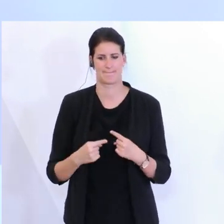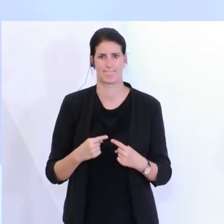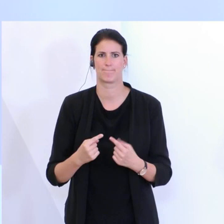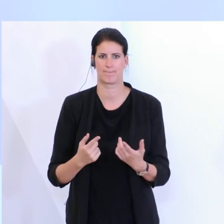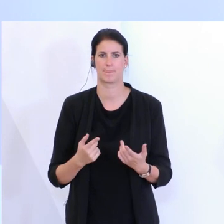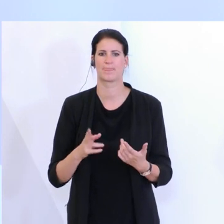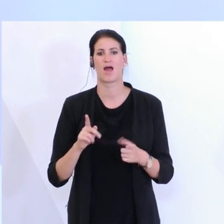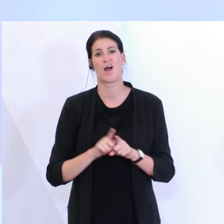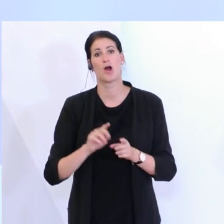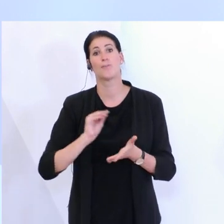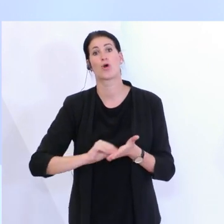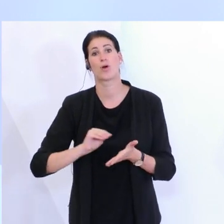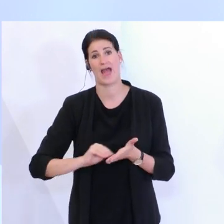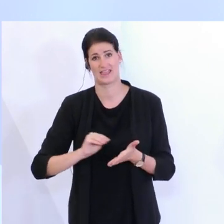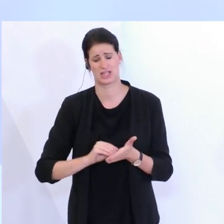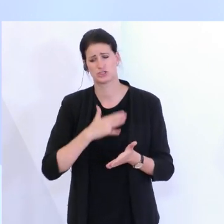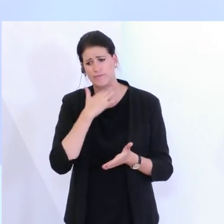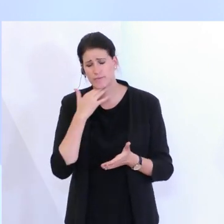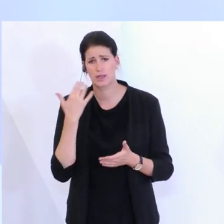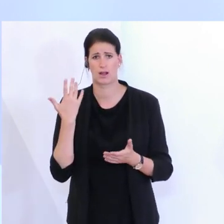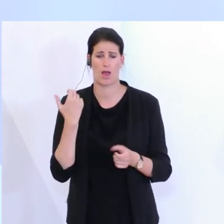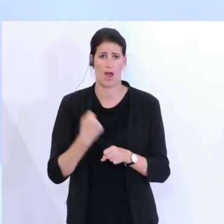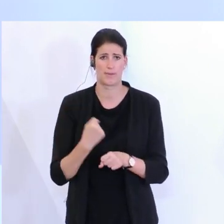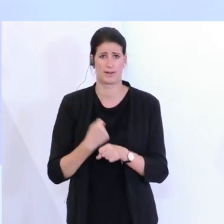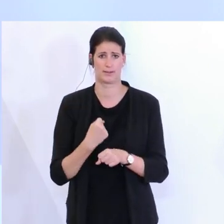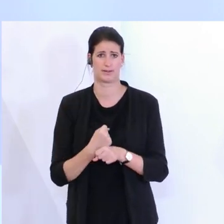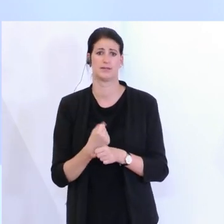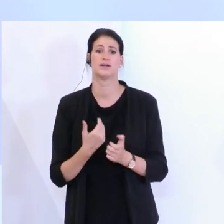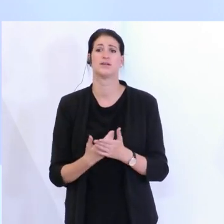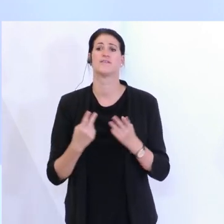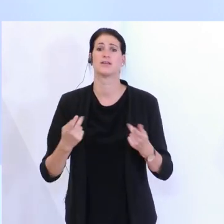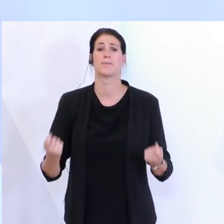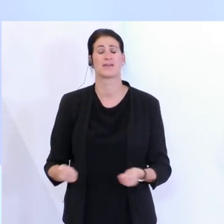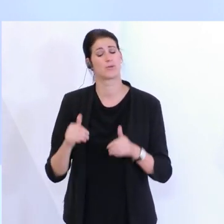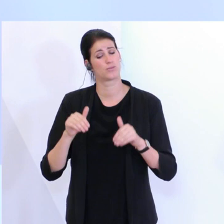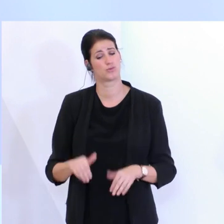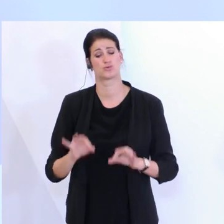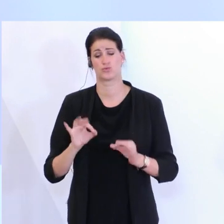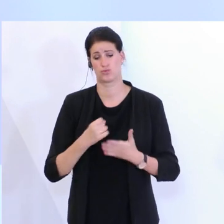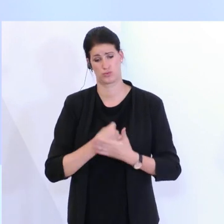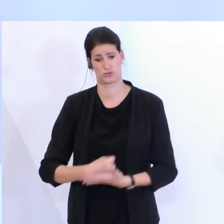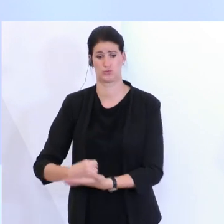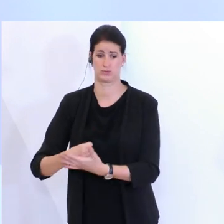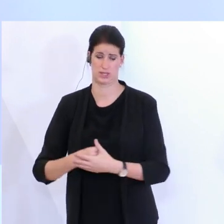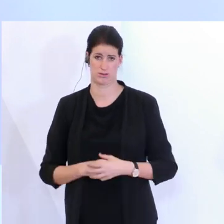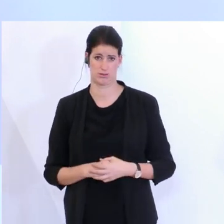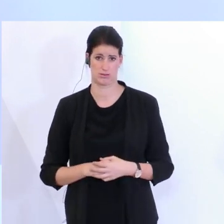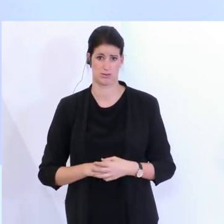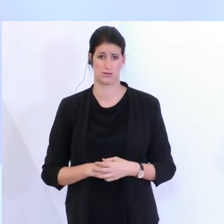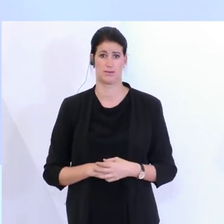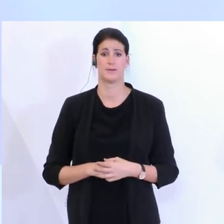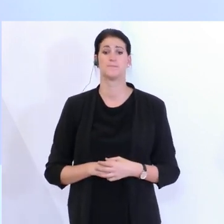natürlich bürokratisch ein enormer Aufwand und da müssen wir die Betriebe bestmöglich unterstützen. Wir haben dazu mit dem